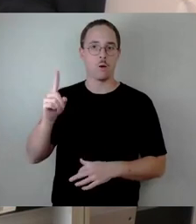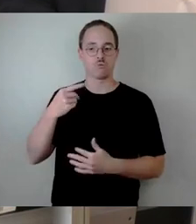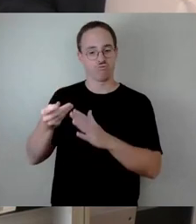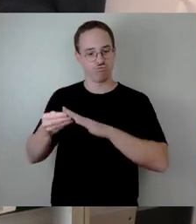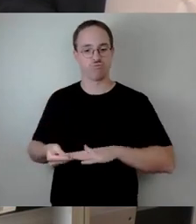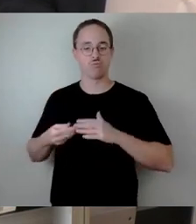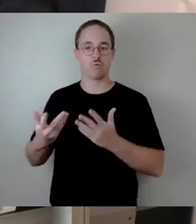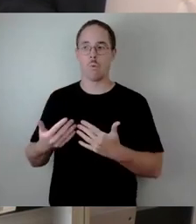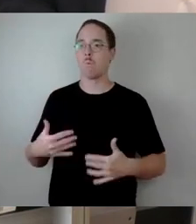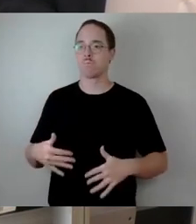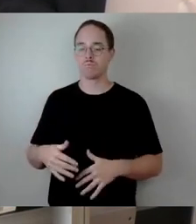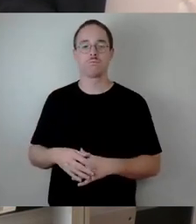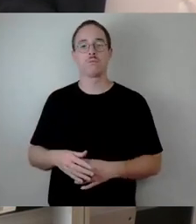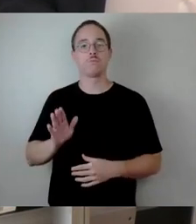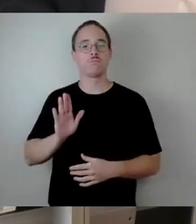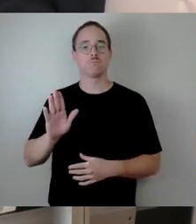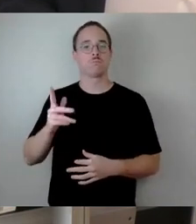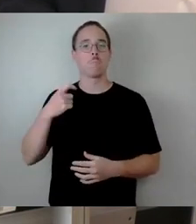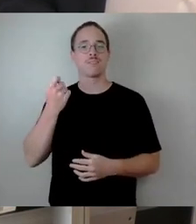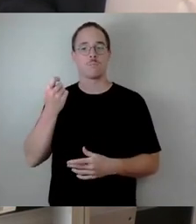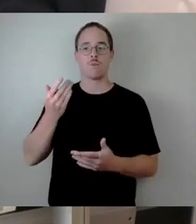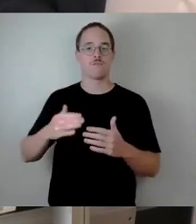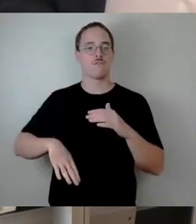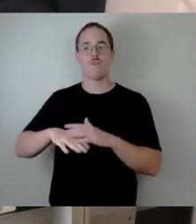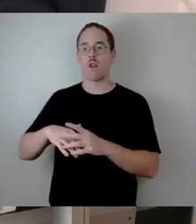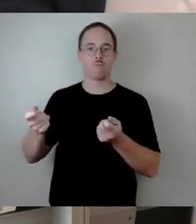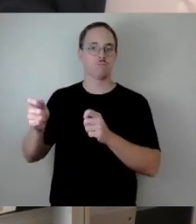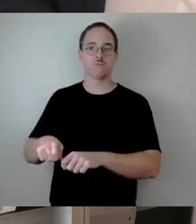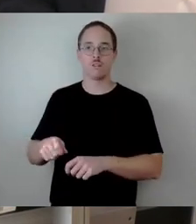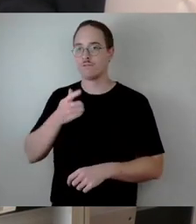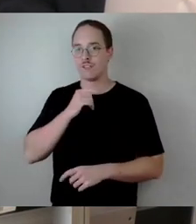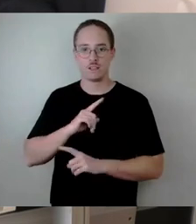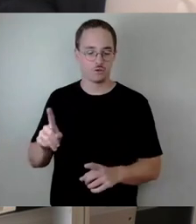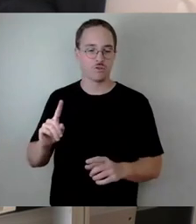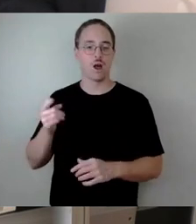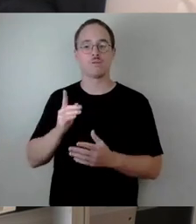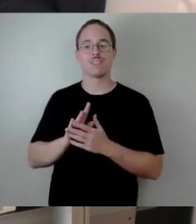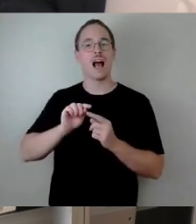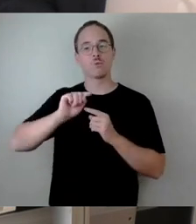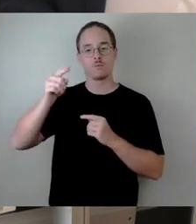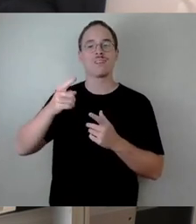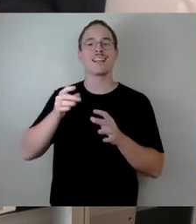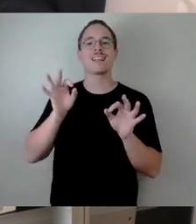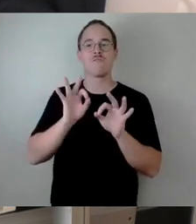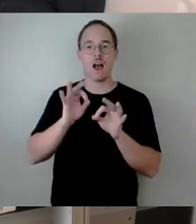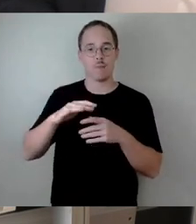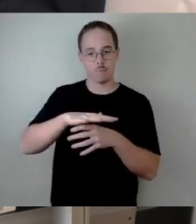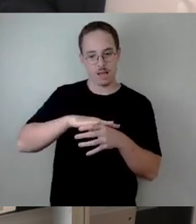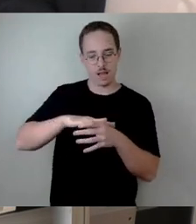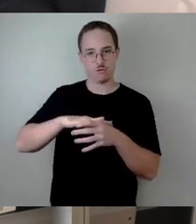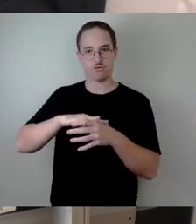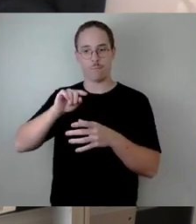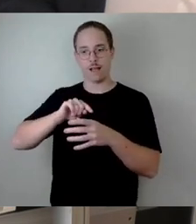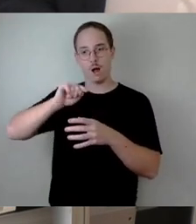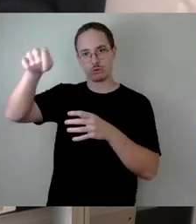eingestellt werden muss, sondern dass auch außerhalb der Gefahrenbereiche, also auch der Betrieb der Dampfschifffahrt, weiter stattfinden kann. In einem